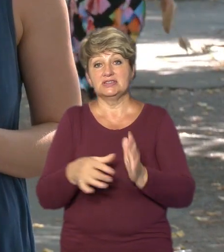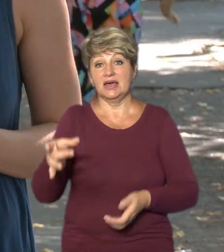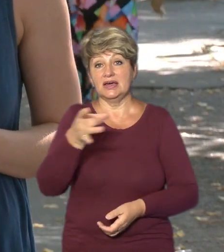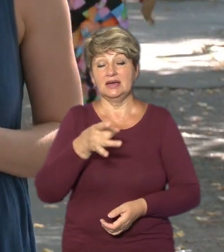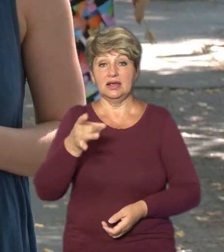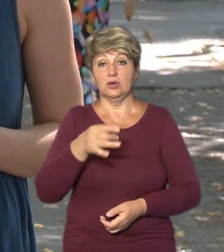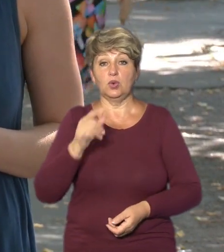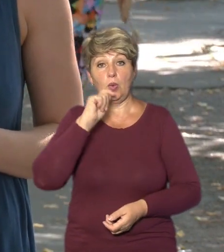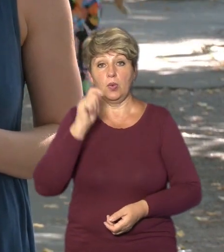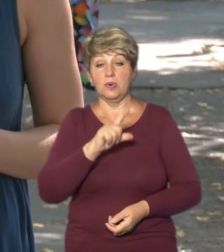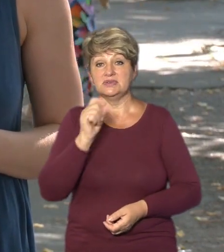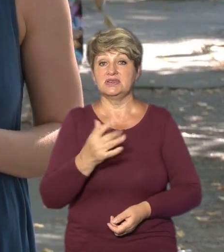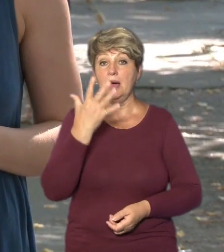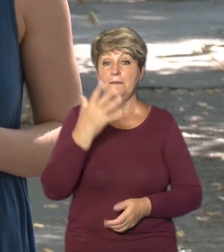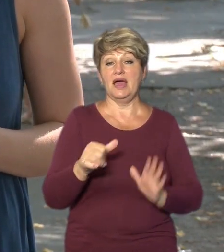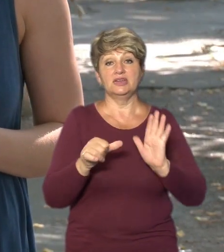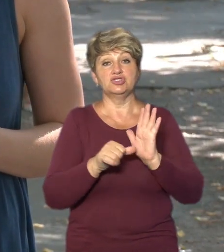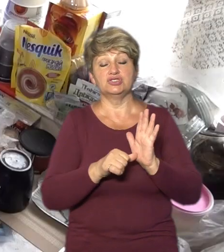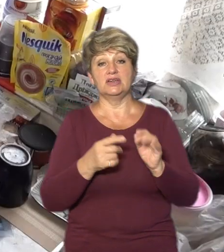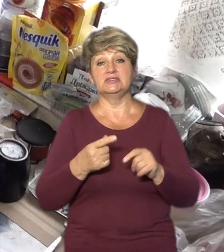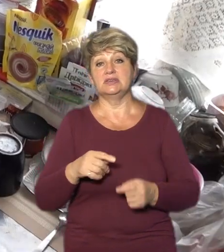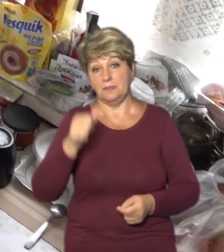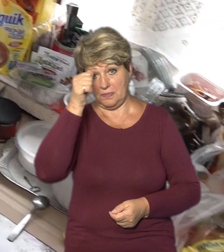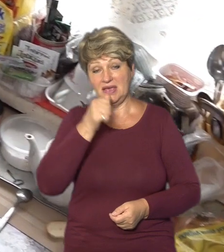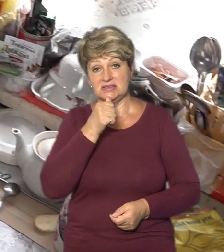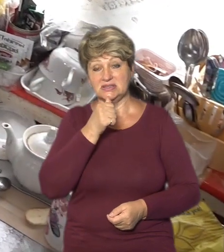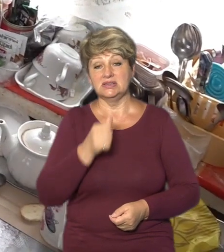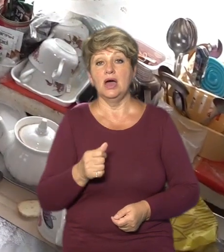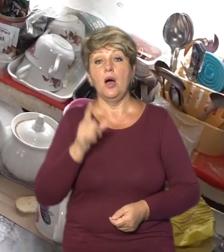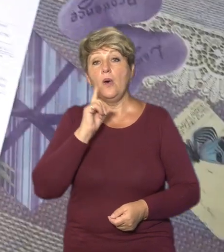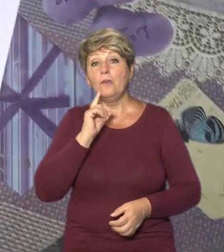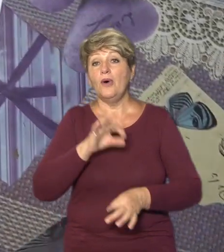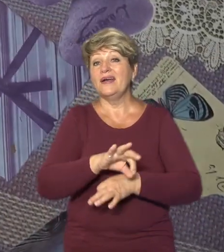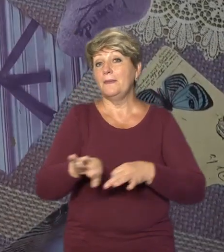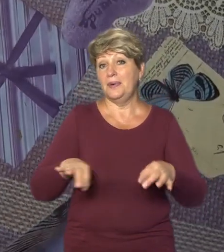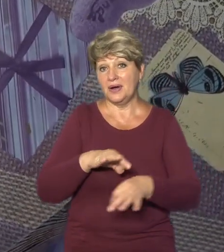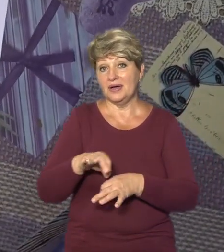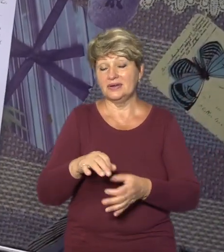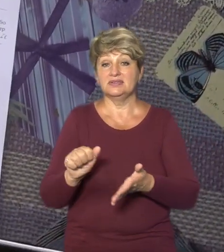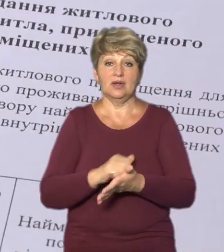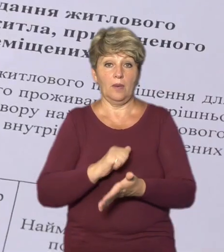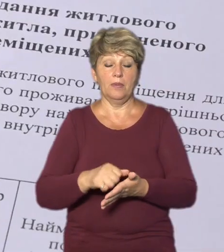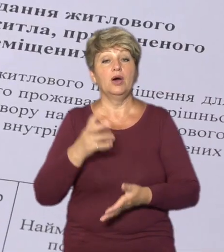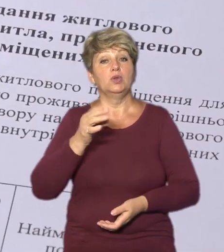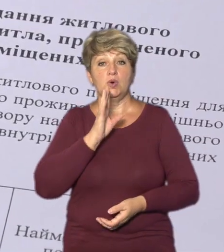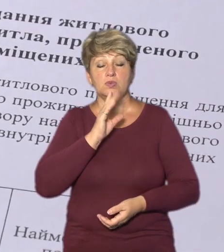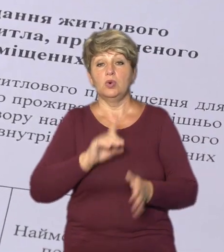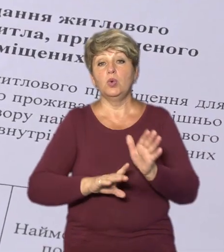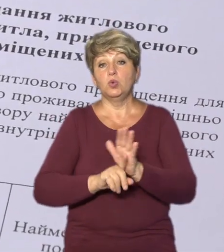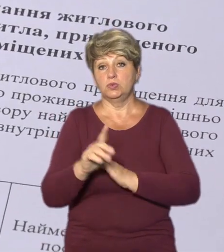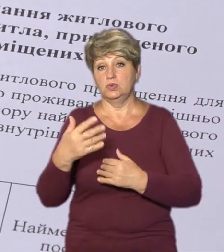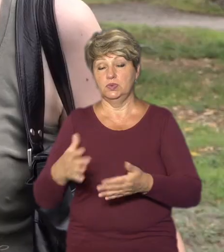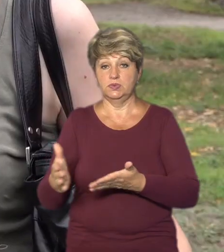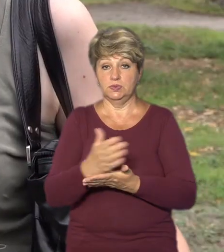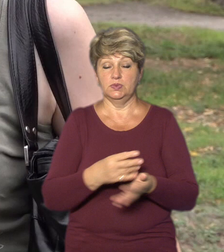5-6 місяців. По 2 тисячі квартир у кожному. Поки що проєкт існує тільки на папері, проте Лілія вже почала збирати необхідні